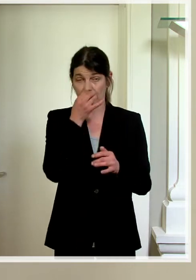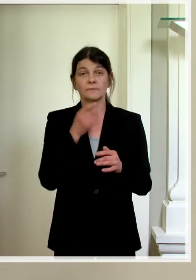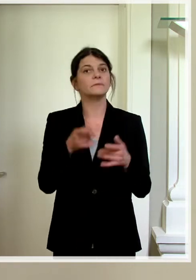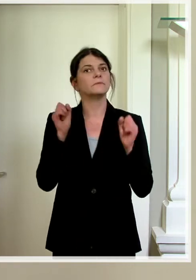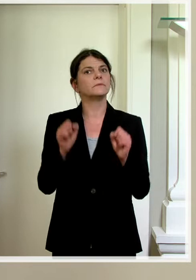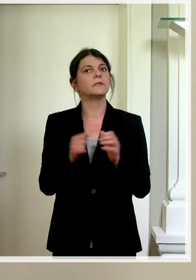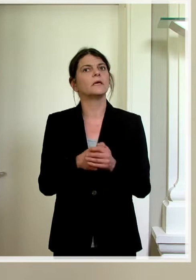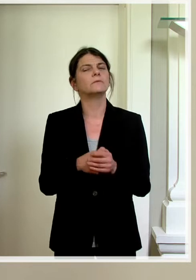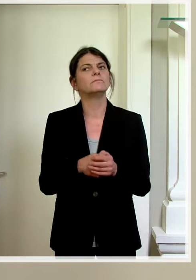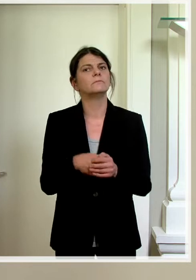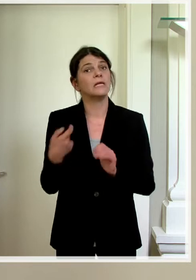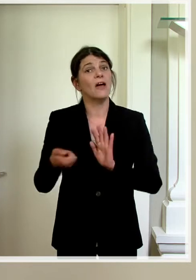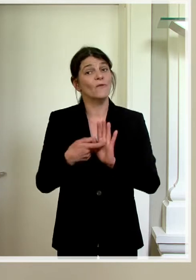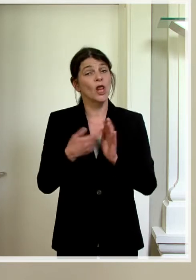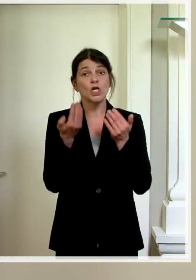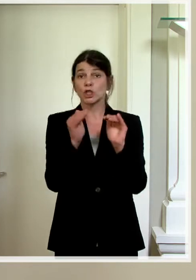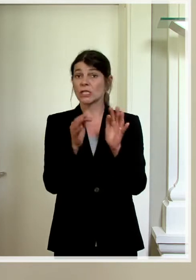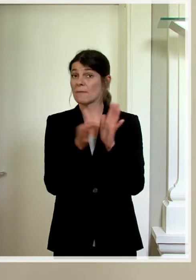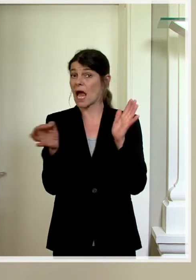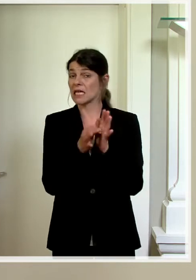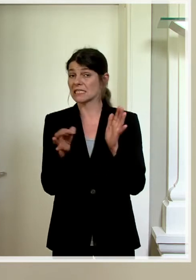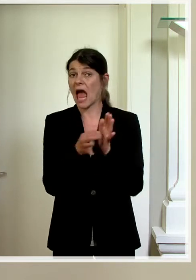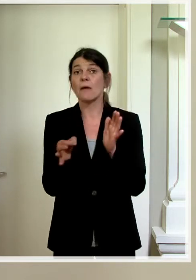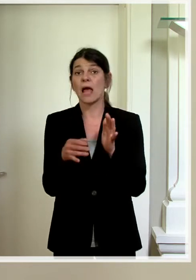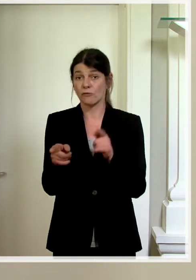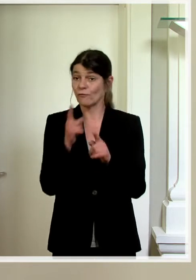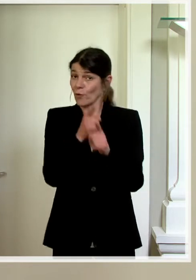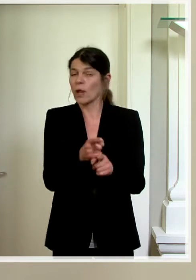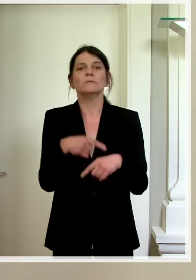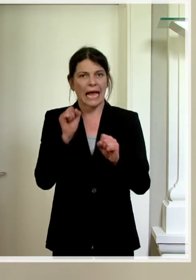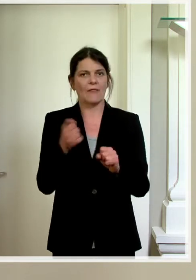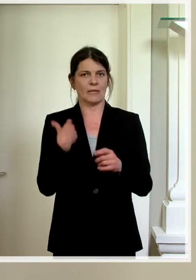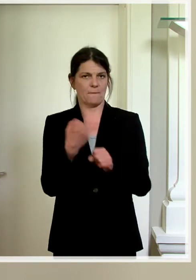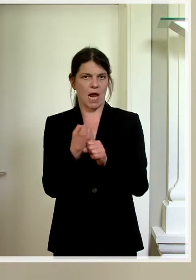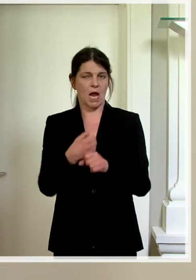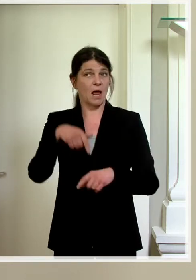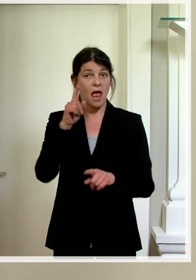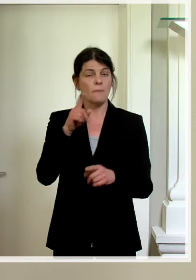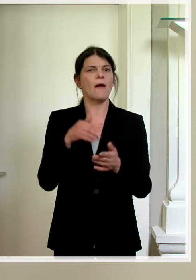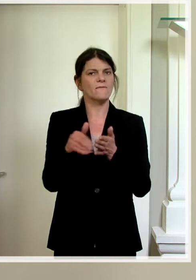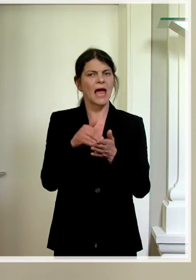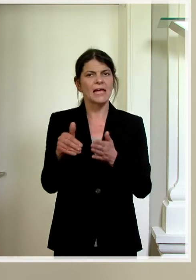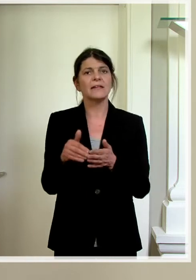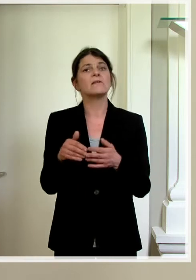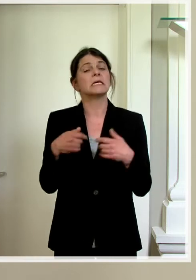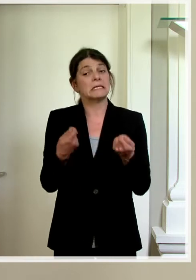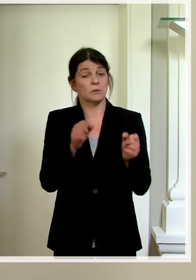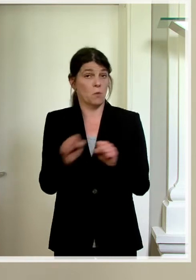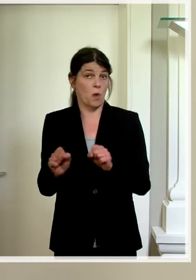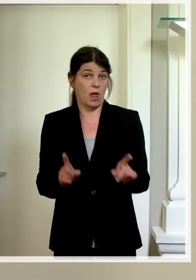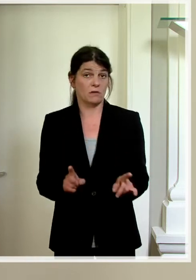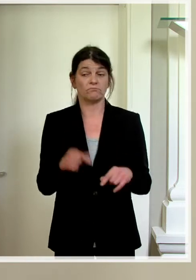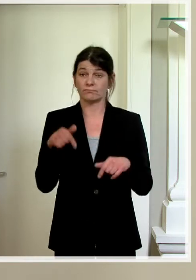unter Einhaltung der erforderlichen Schutzmassnahmen wieder durchgeführt werden. Dabei solle aber nach wie vor die Option bestehen,